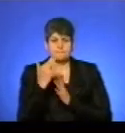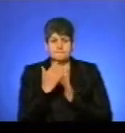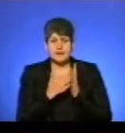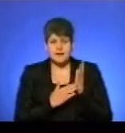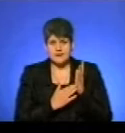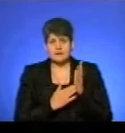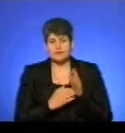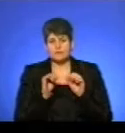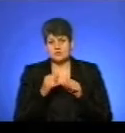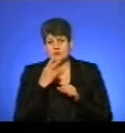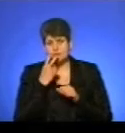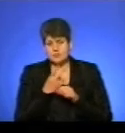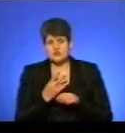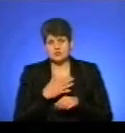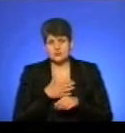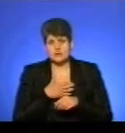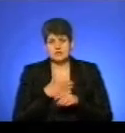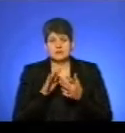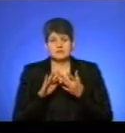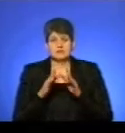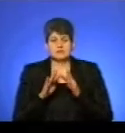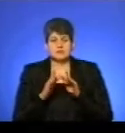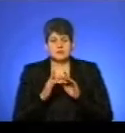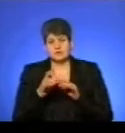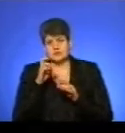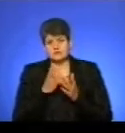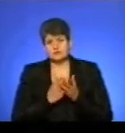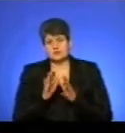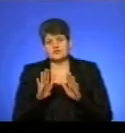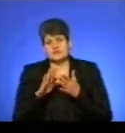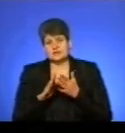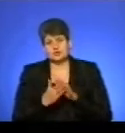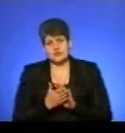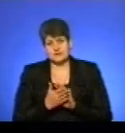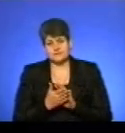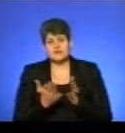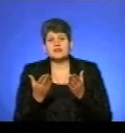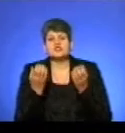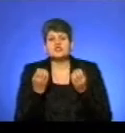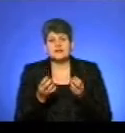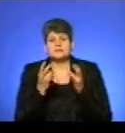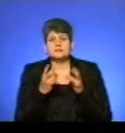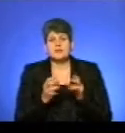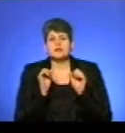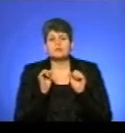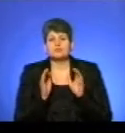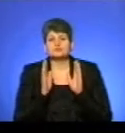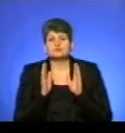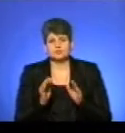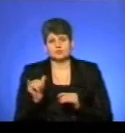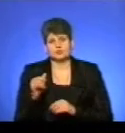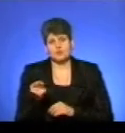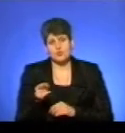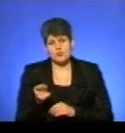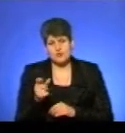їх можна побачити у нас на сайті Державної служби України зазвичайної ситуації. Які ще небезпеки можуть очікувати Тернополіан